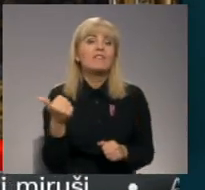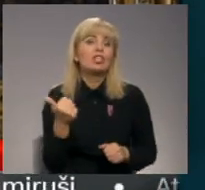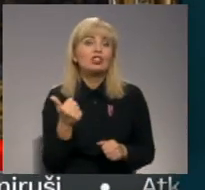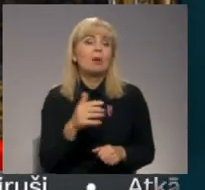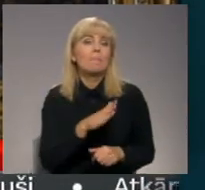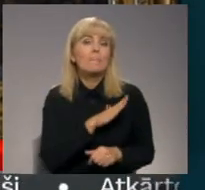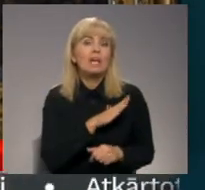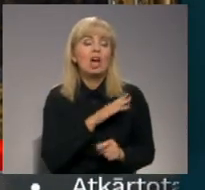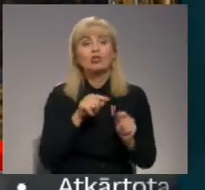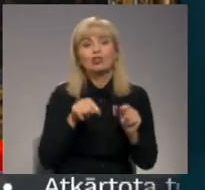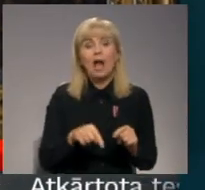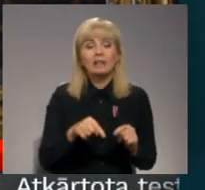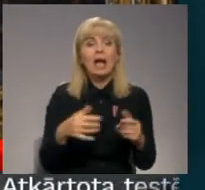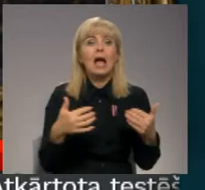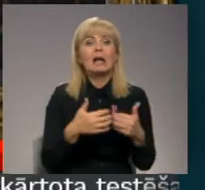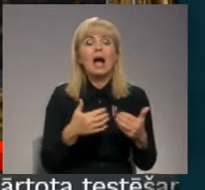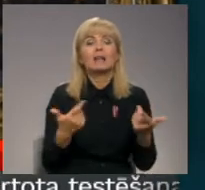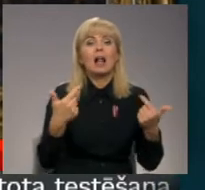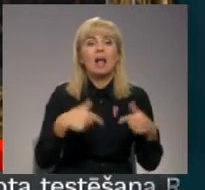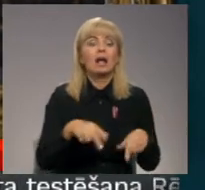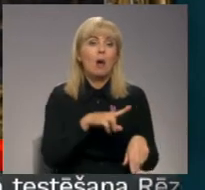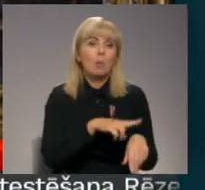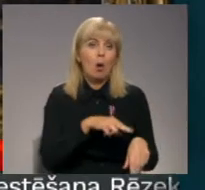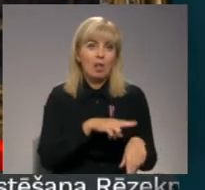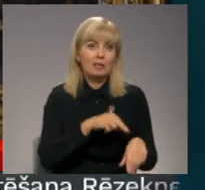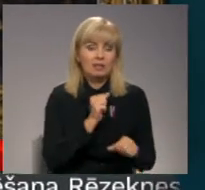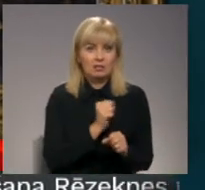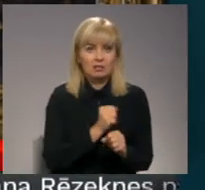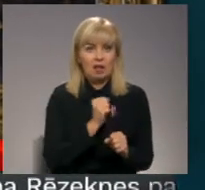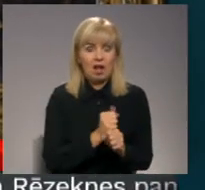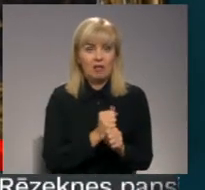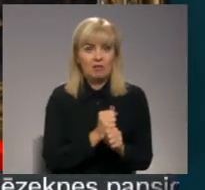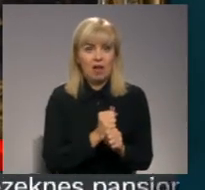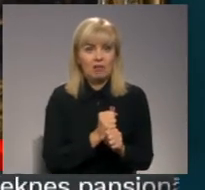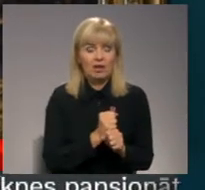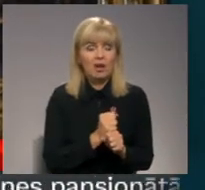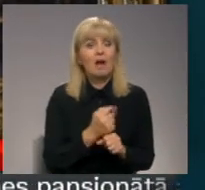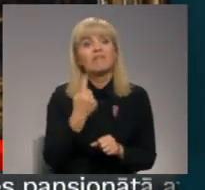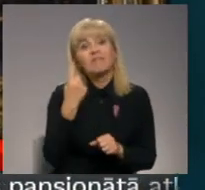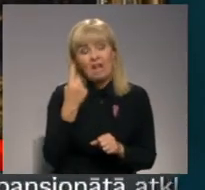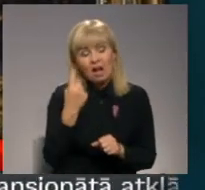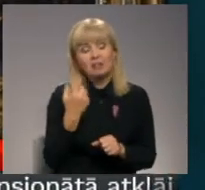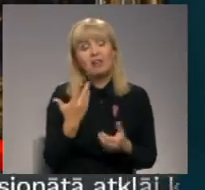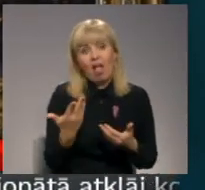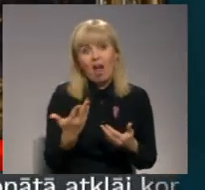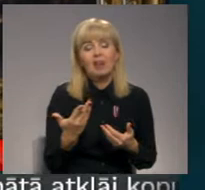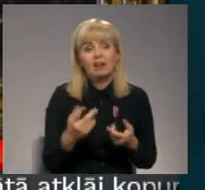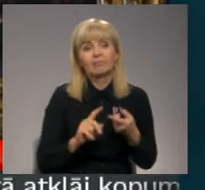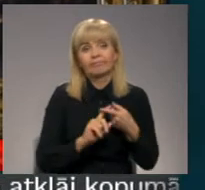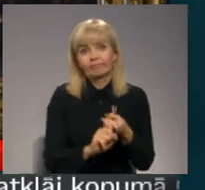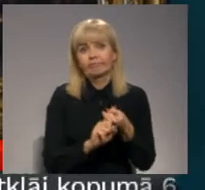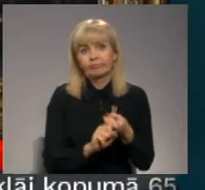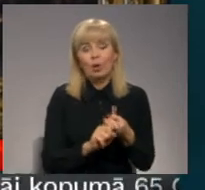ir bijis šeit kara laikā policijā strādājis. Un tā ir vienīgā saikne, kas